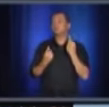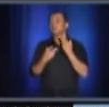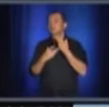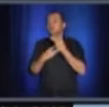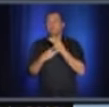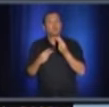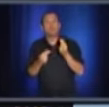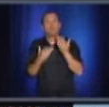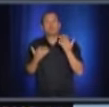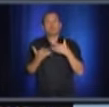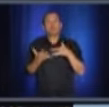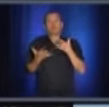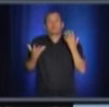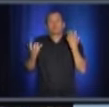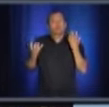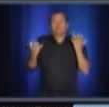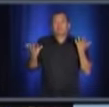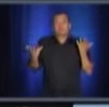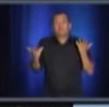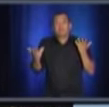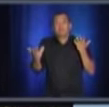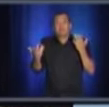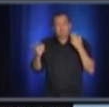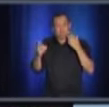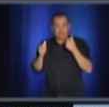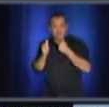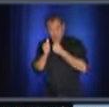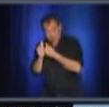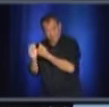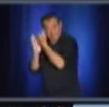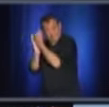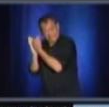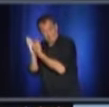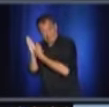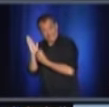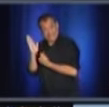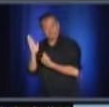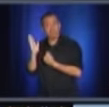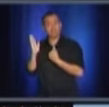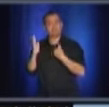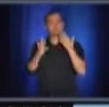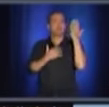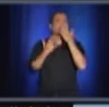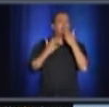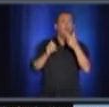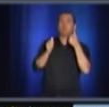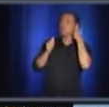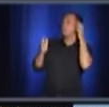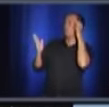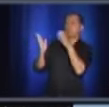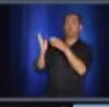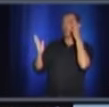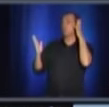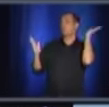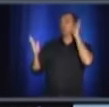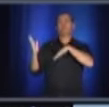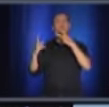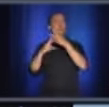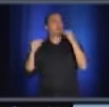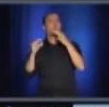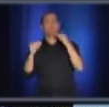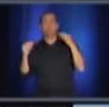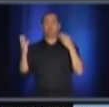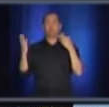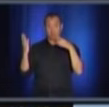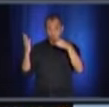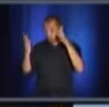mieux ce qu'on fait là. Ce qui me préoccupe, c'est ceux qui ne suivent pas les directives, mais qui en sont presque conscients ou qui